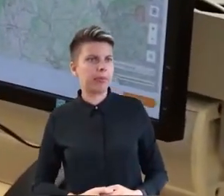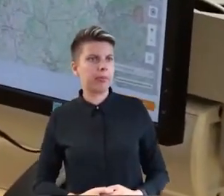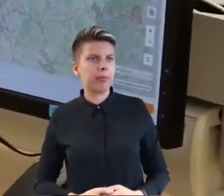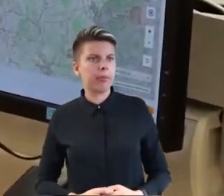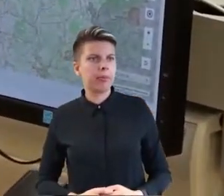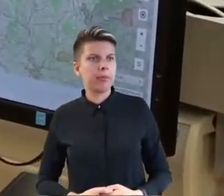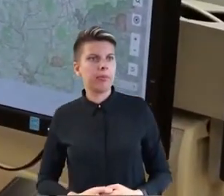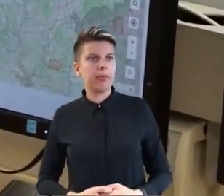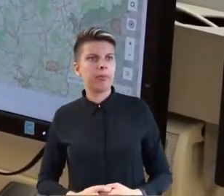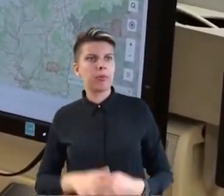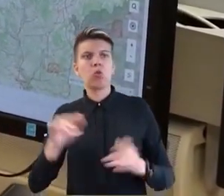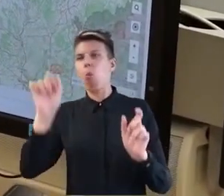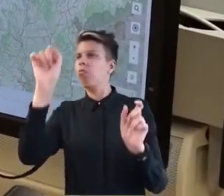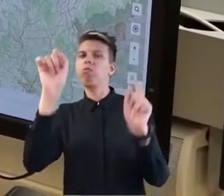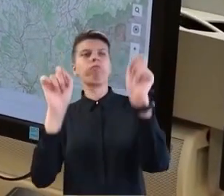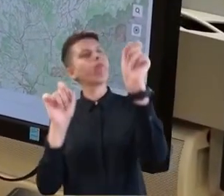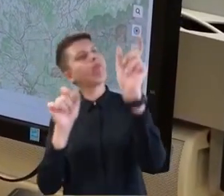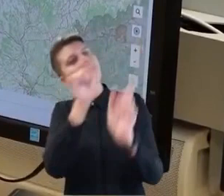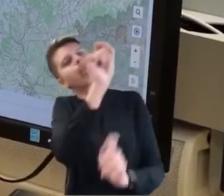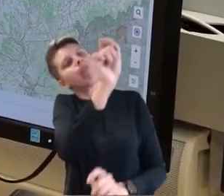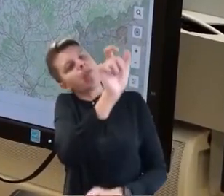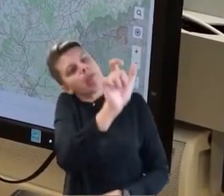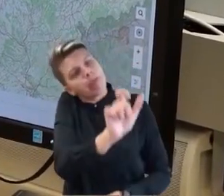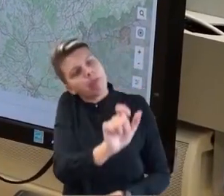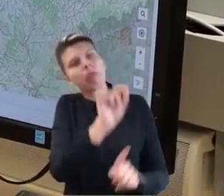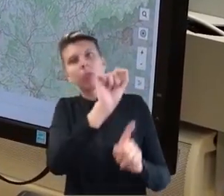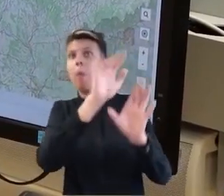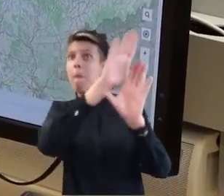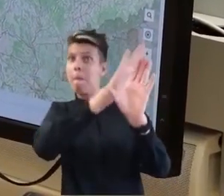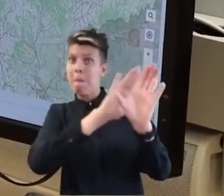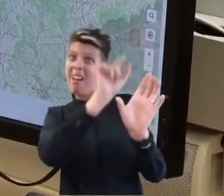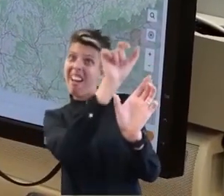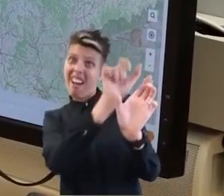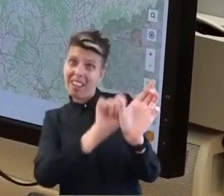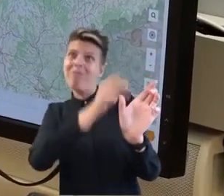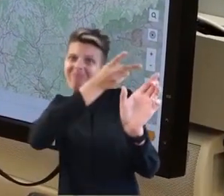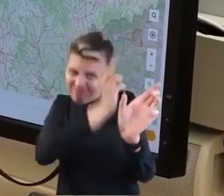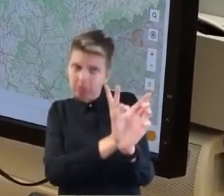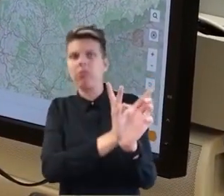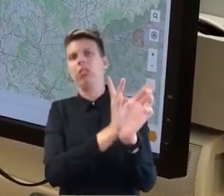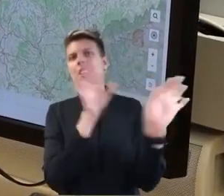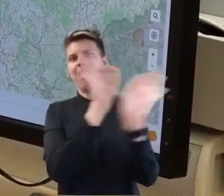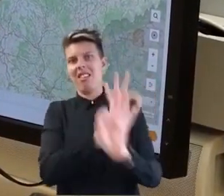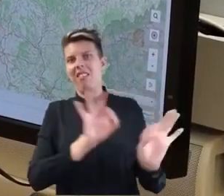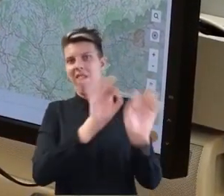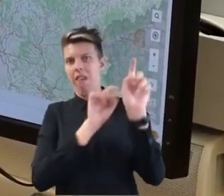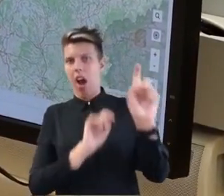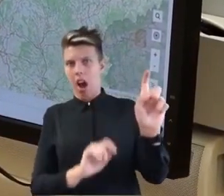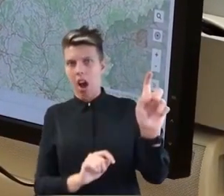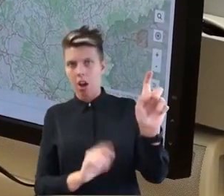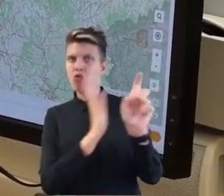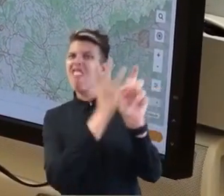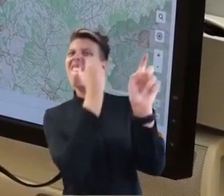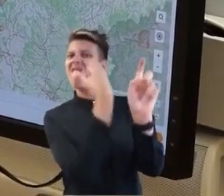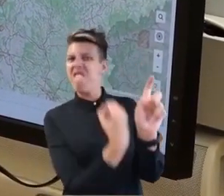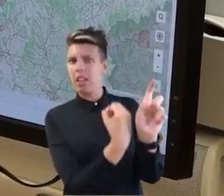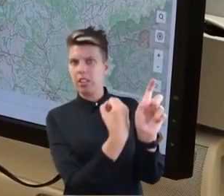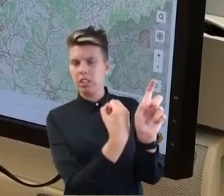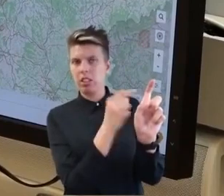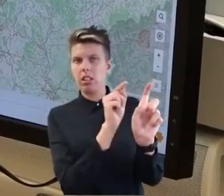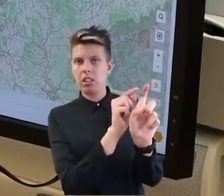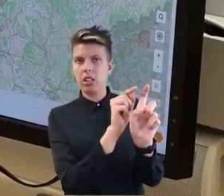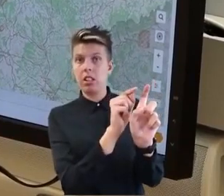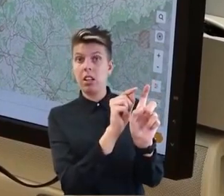Damit haben wir festgelegt, welcher Bereich tatsächlich gefährdet ist. Und damit haben wir aber auch festgelegt im Hintergrund,